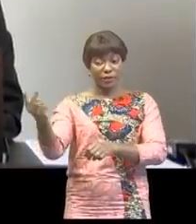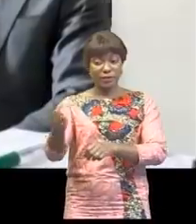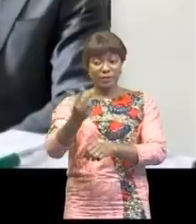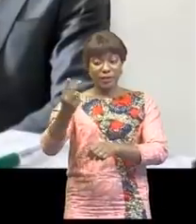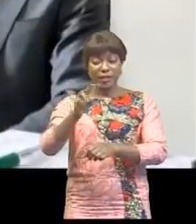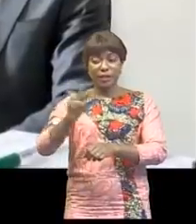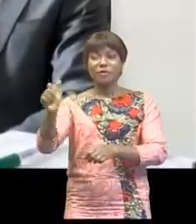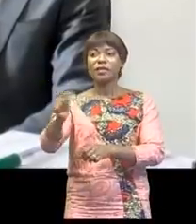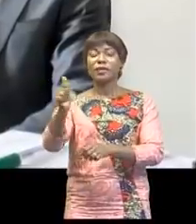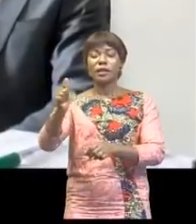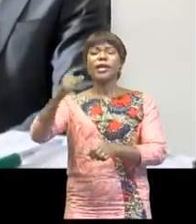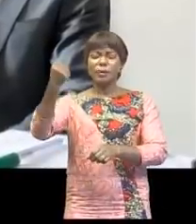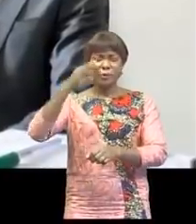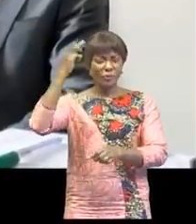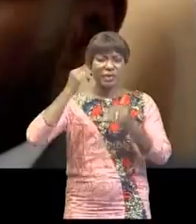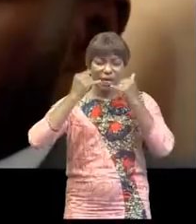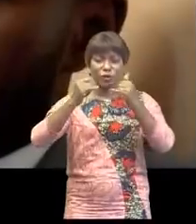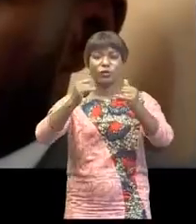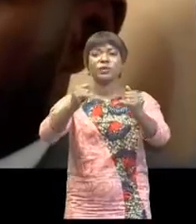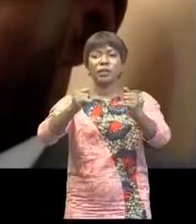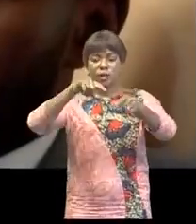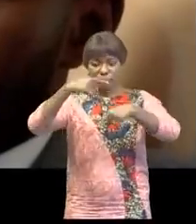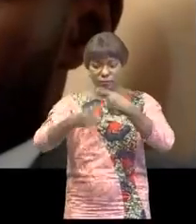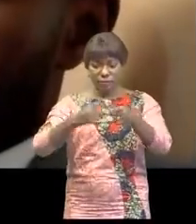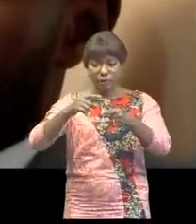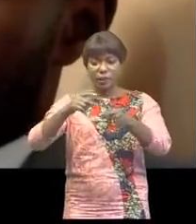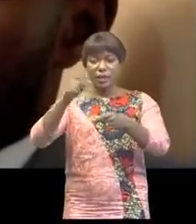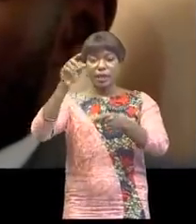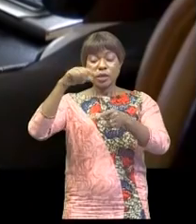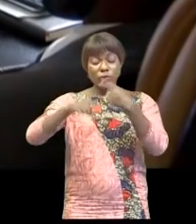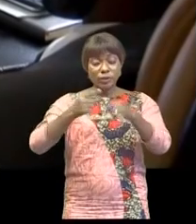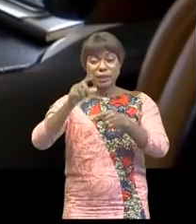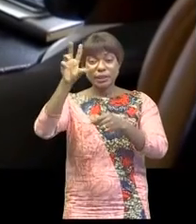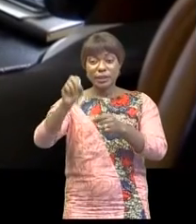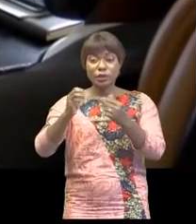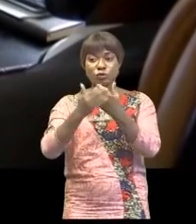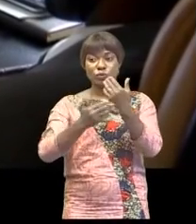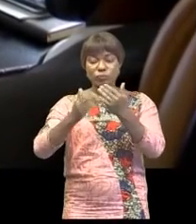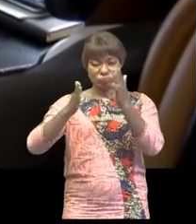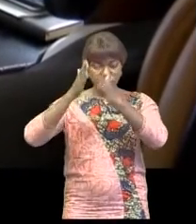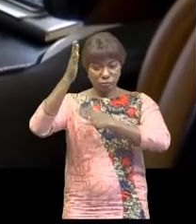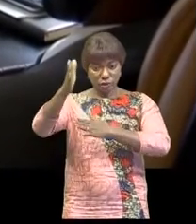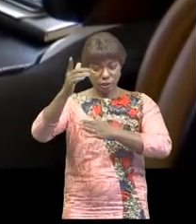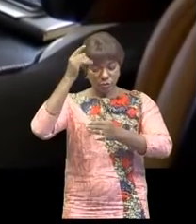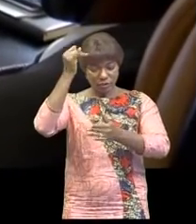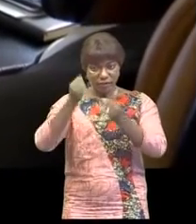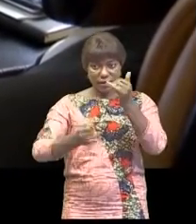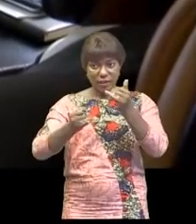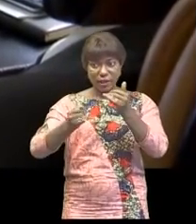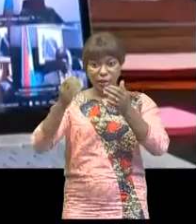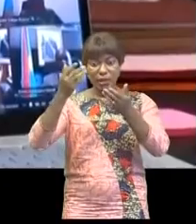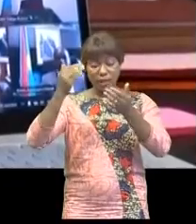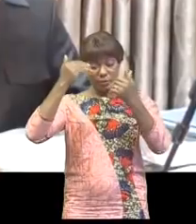Le Premier ministre a annoncé les débuts le 30 août prochain des épreuves de l'examen d'État pour le finaliste et des